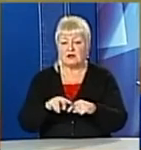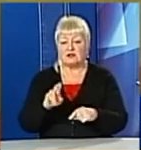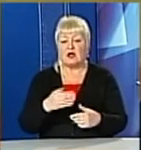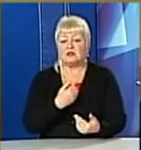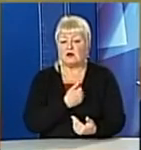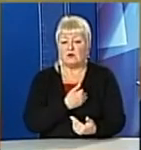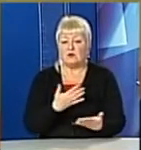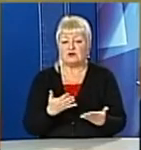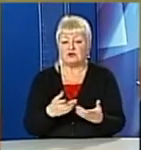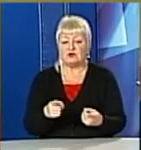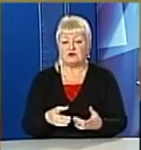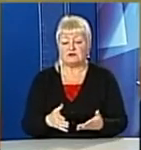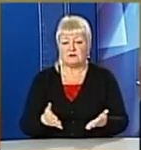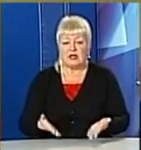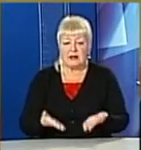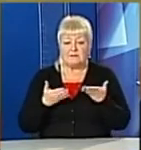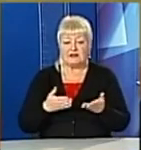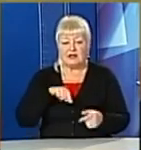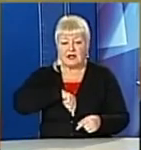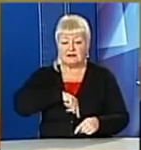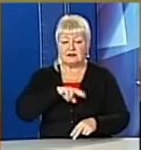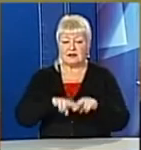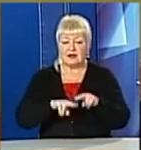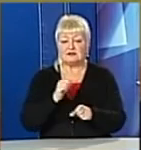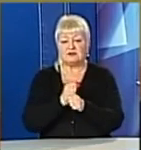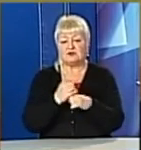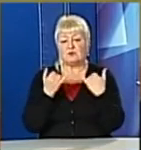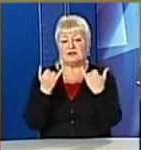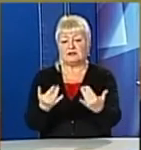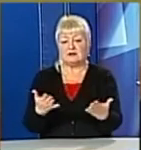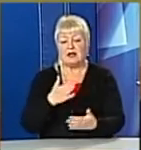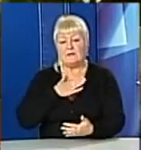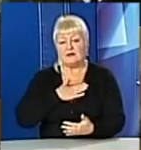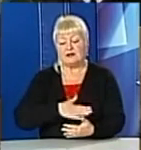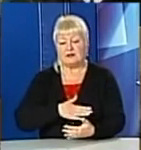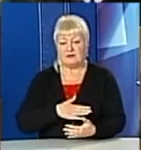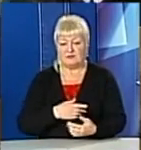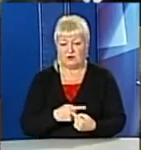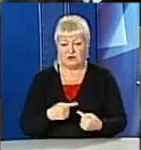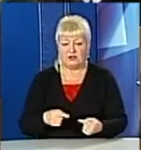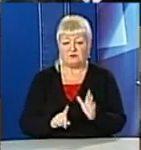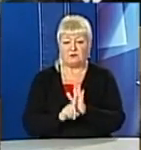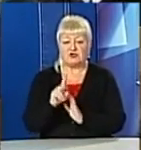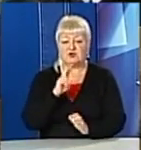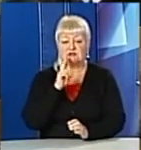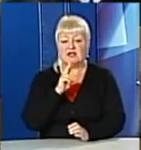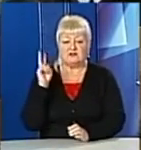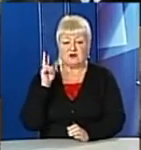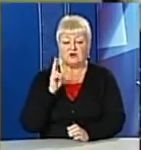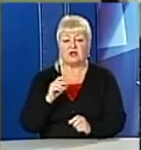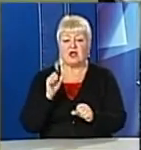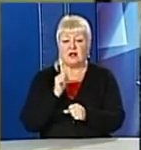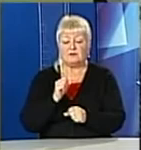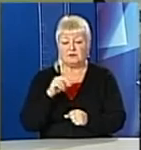хочу їм підняти, може, настрій, зробити їм якусь приємну маленьку річ. А почалось все два роки тому на уроці